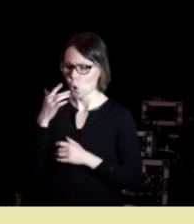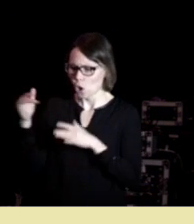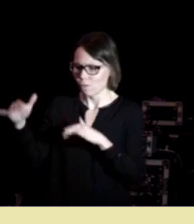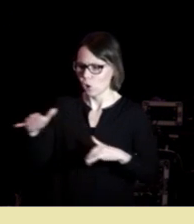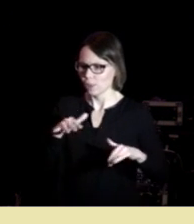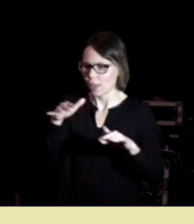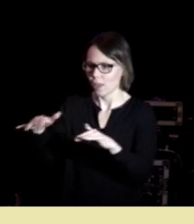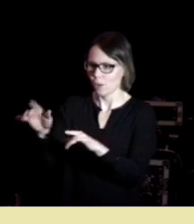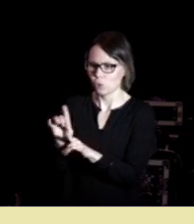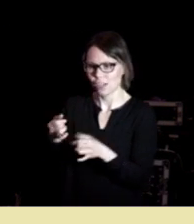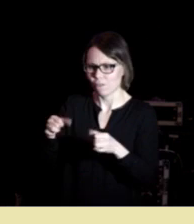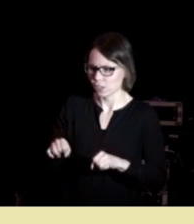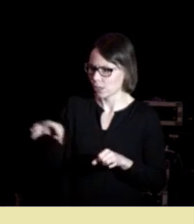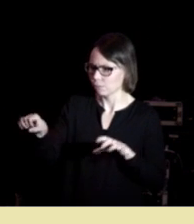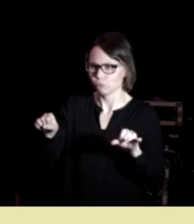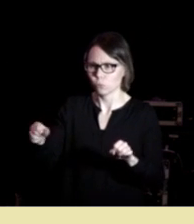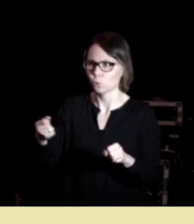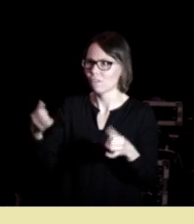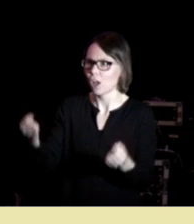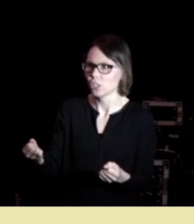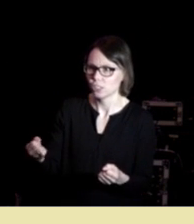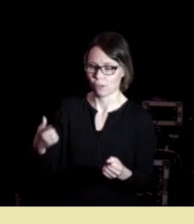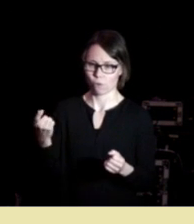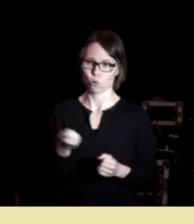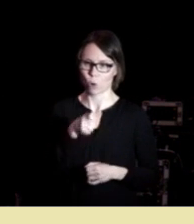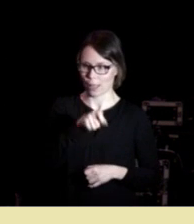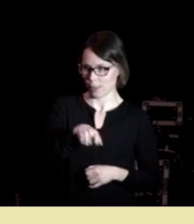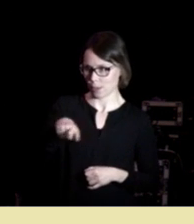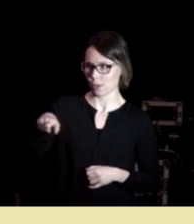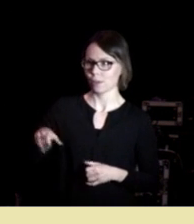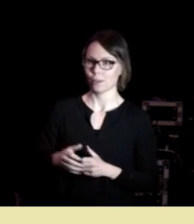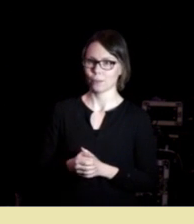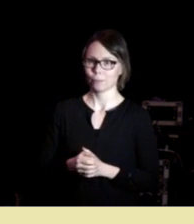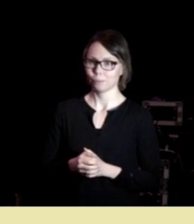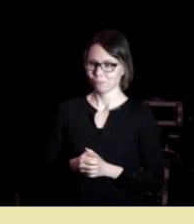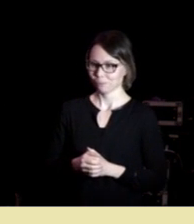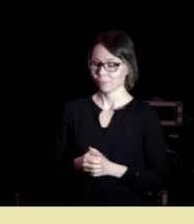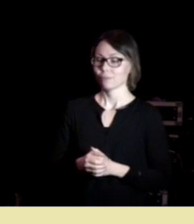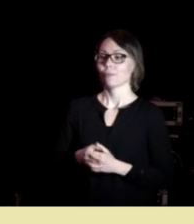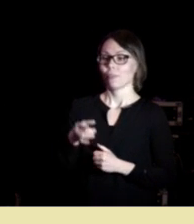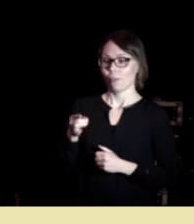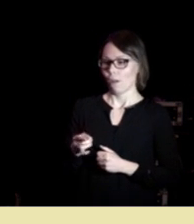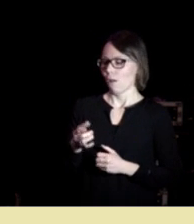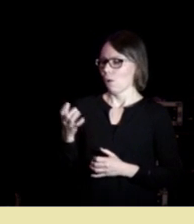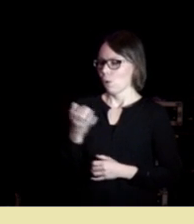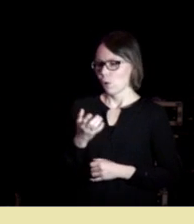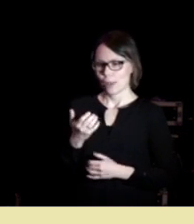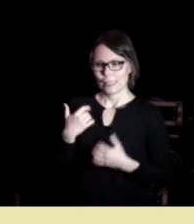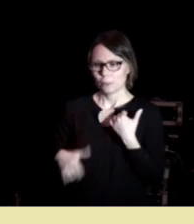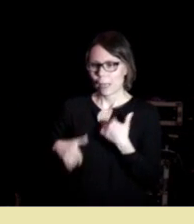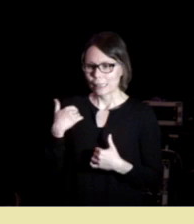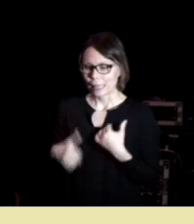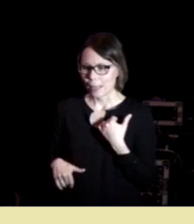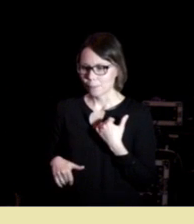vanskelig å få tak i noe fast for noen. Da var det en utrolig spennende